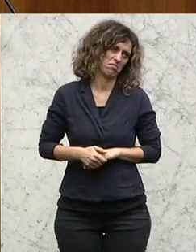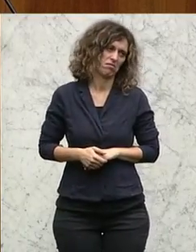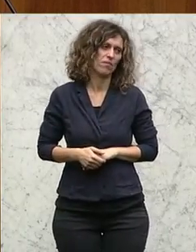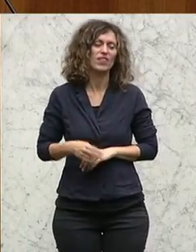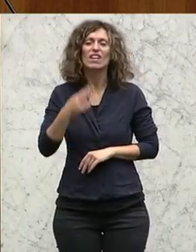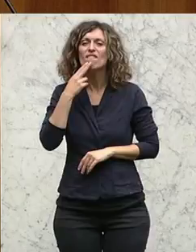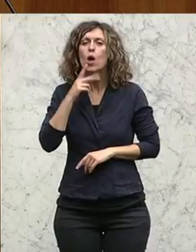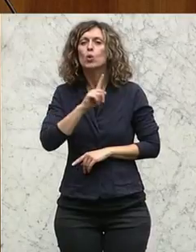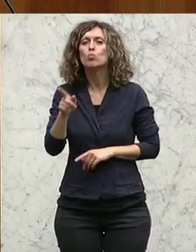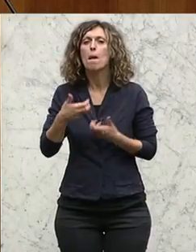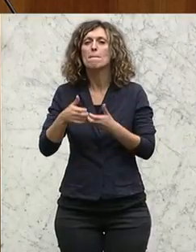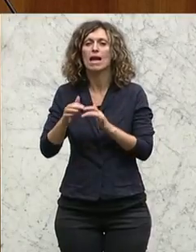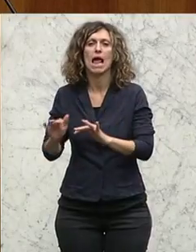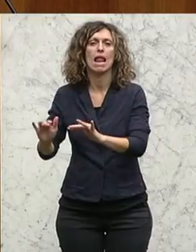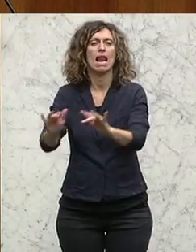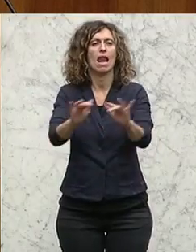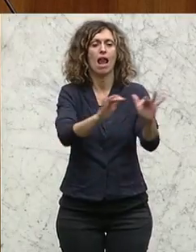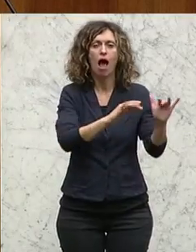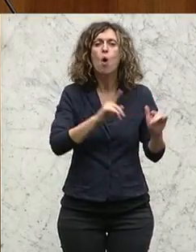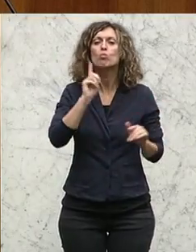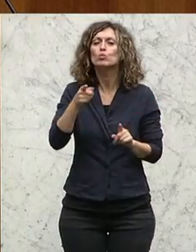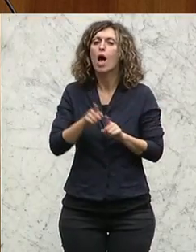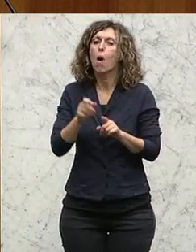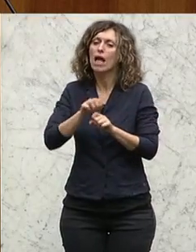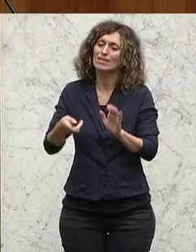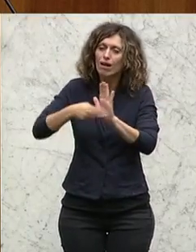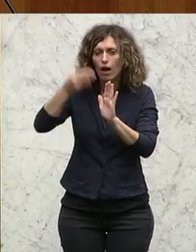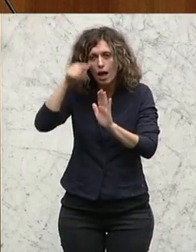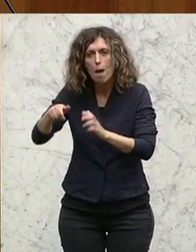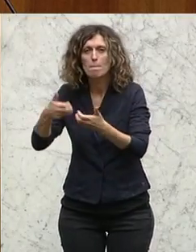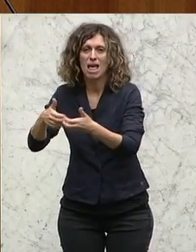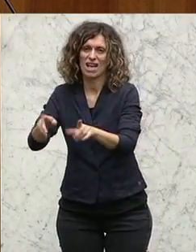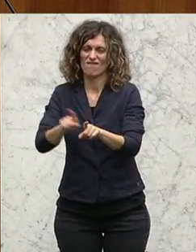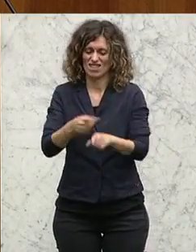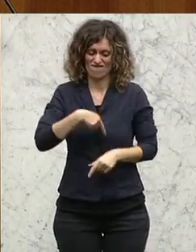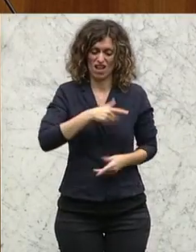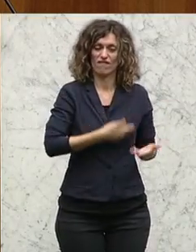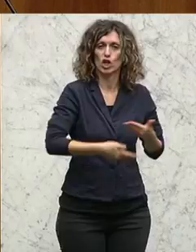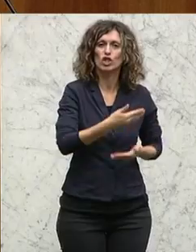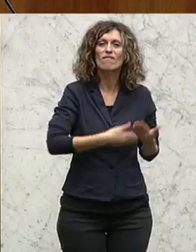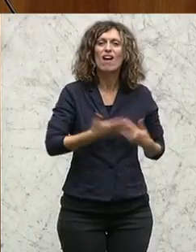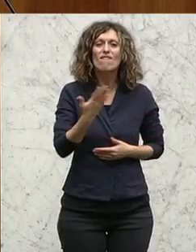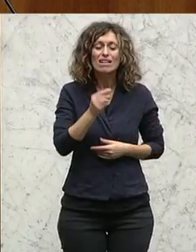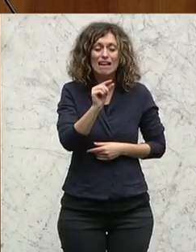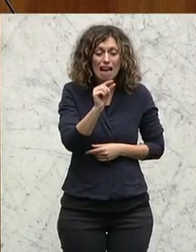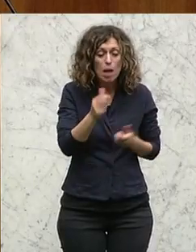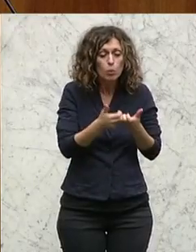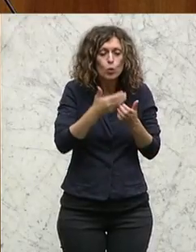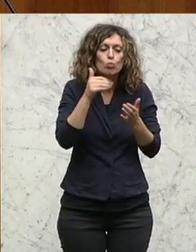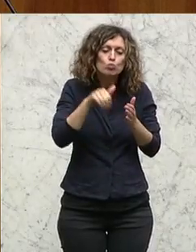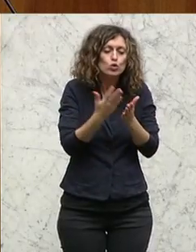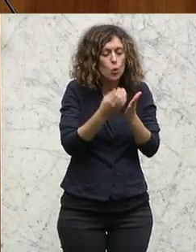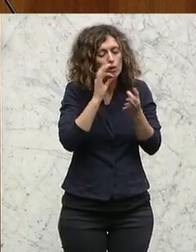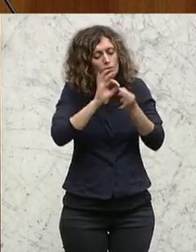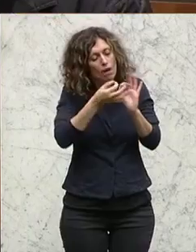wer nur Märchen verbreitet, sollte die auch kennzeichnen müssen, so wie wir in der Wirtschaft jedes Fuzi-Produkt kennzeichnen müssen.